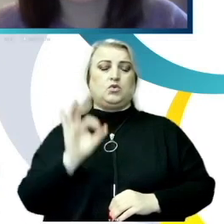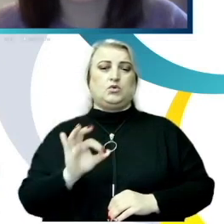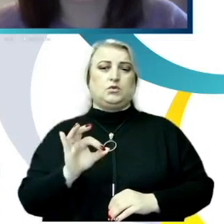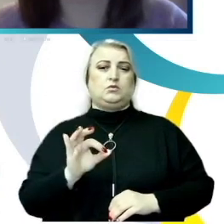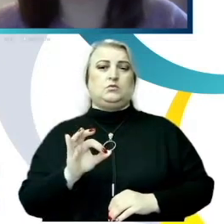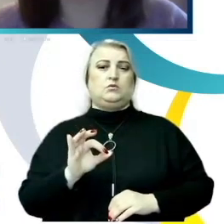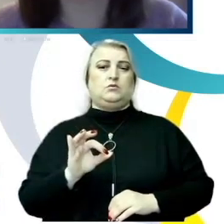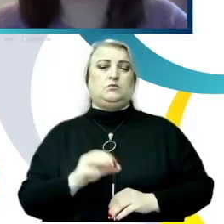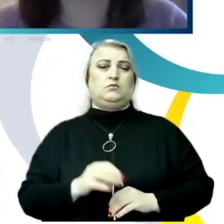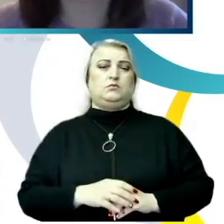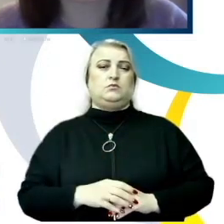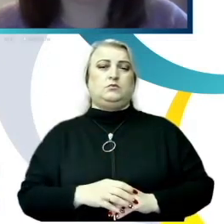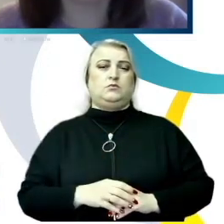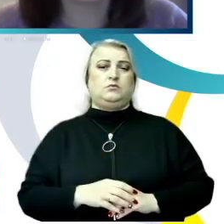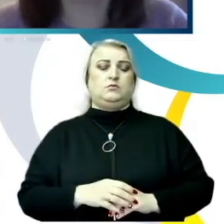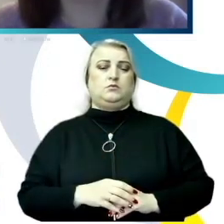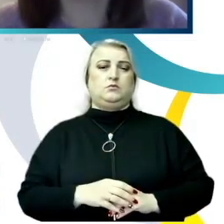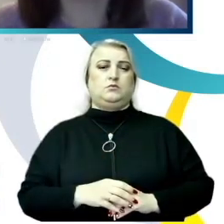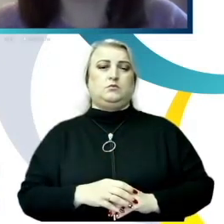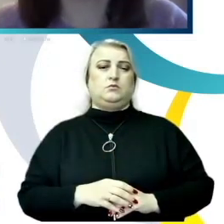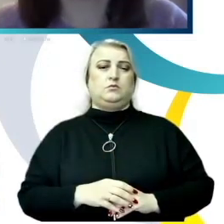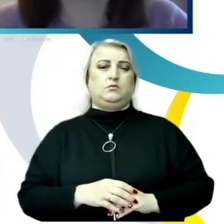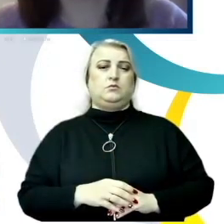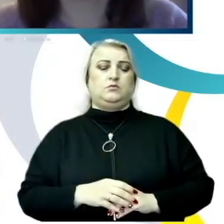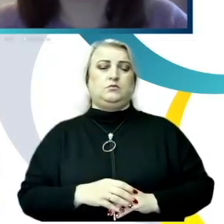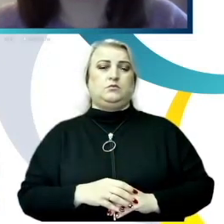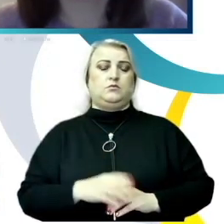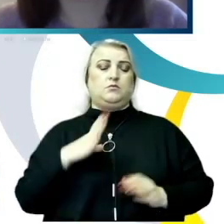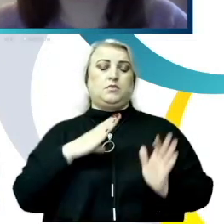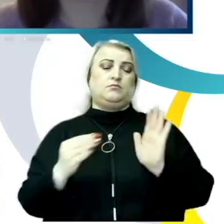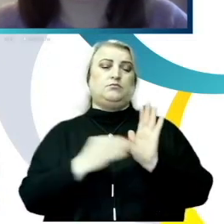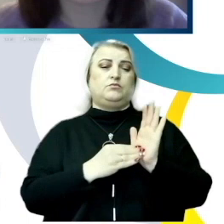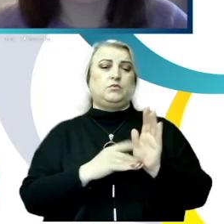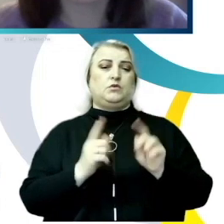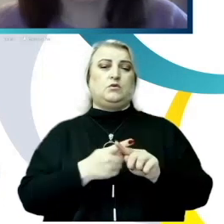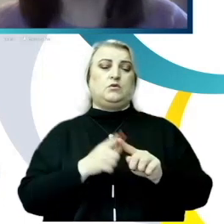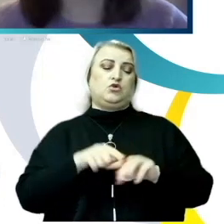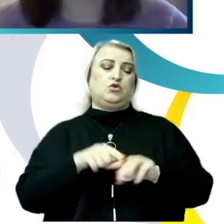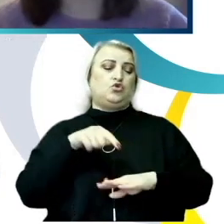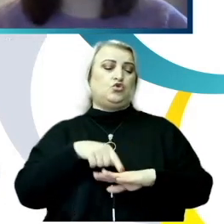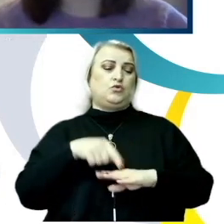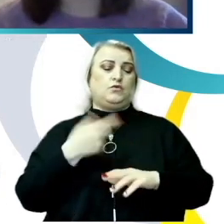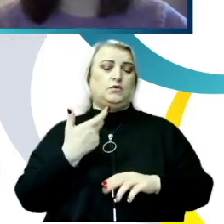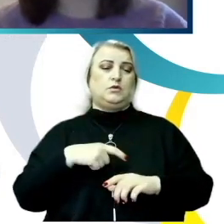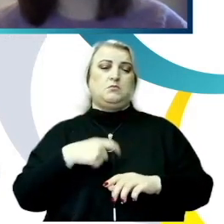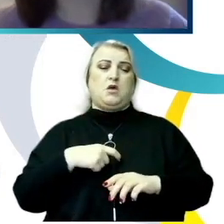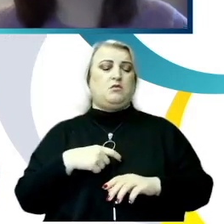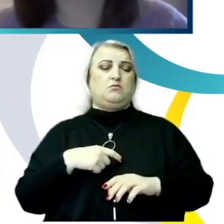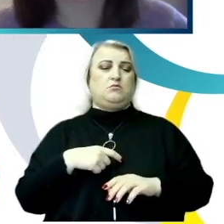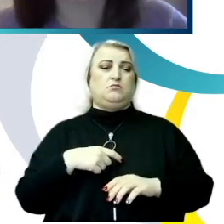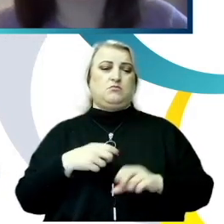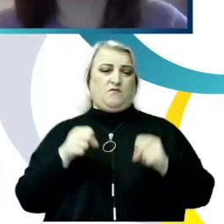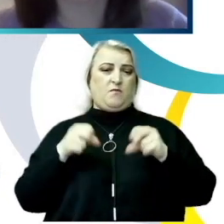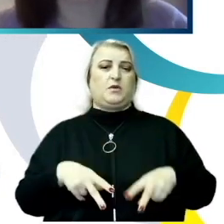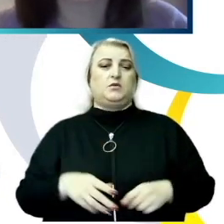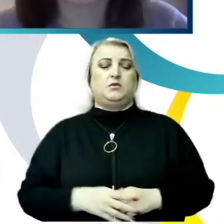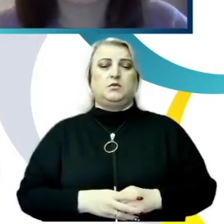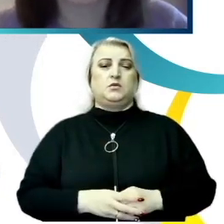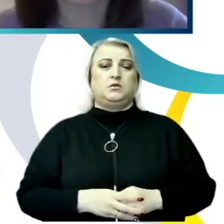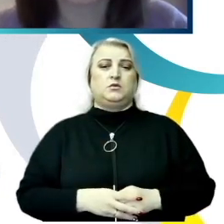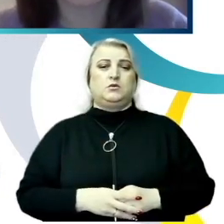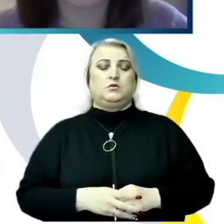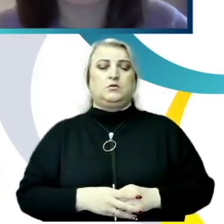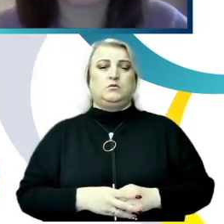clasterul formelor grave au indicat că se simt în insiguranță, comparativ cu 15% în cazul